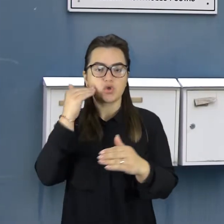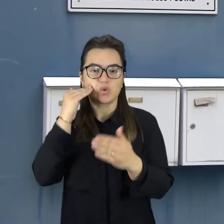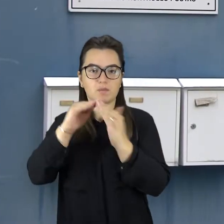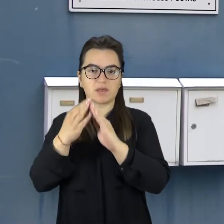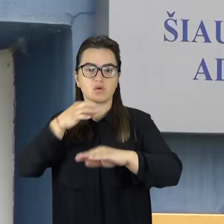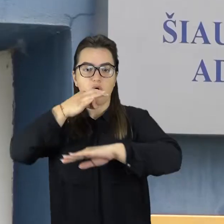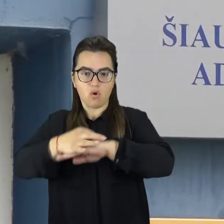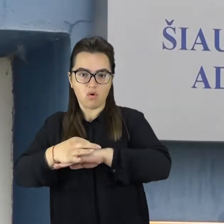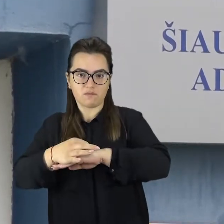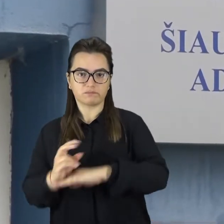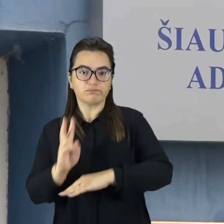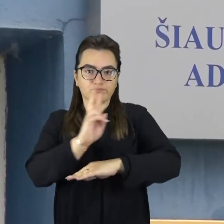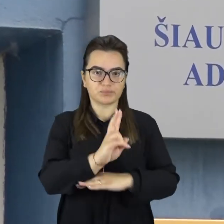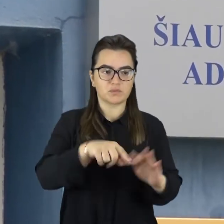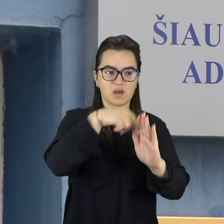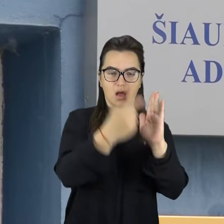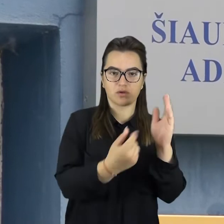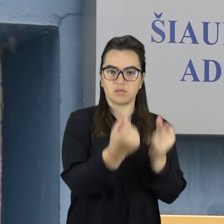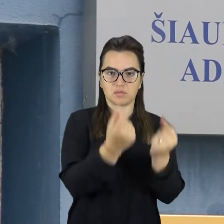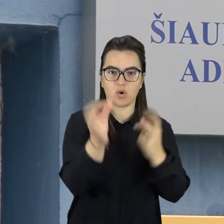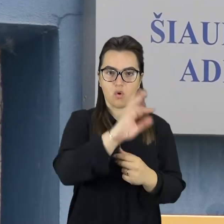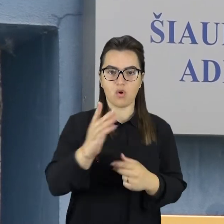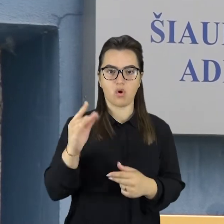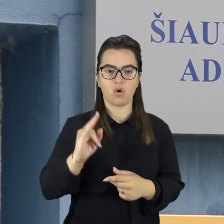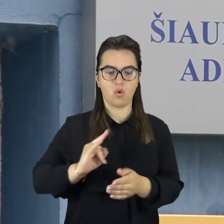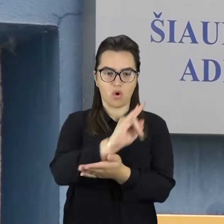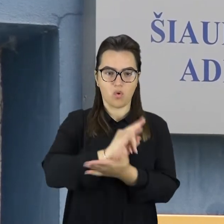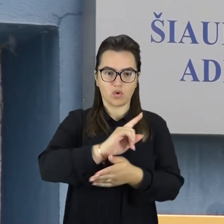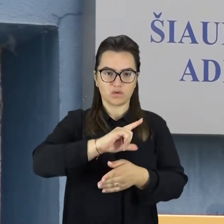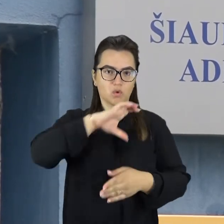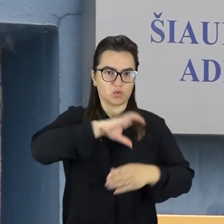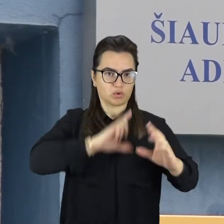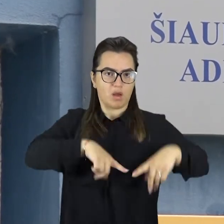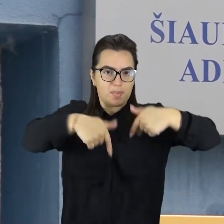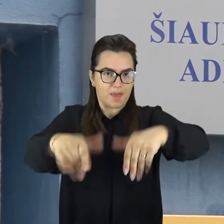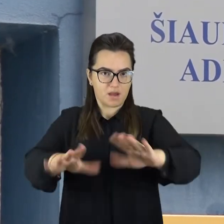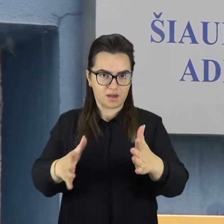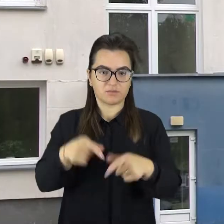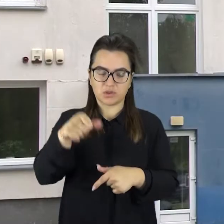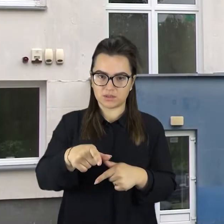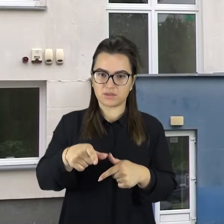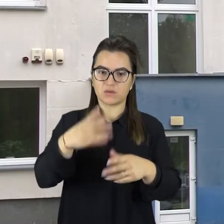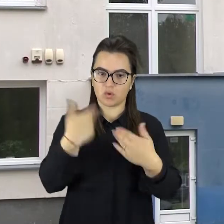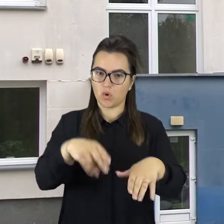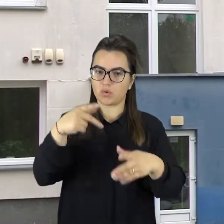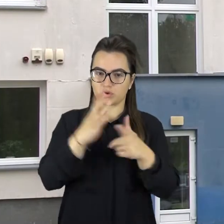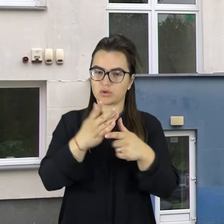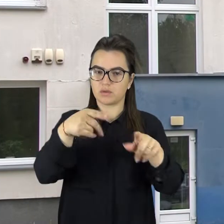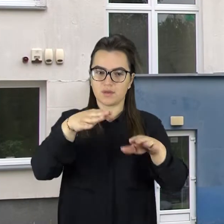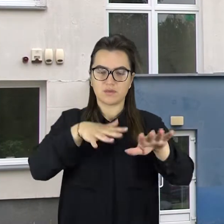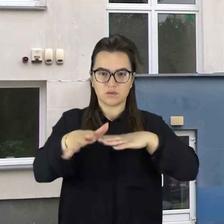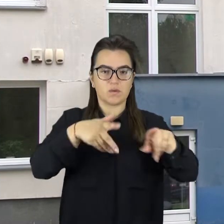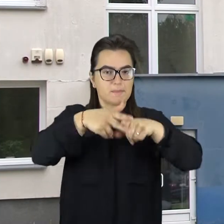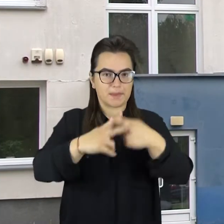esmenius klausimas dėl oro uosto turto perdavimo. Šis procesas įstrigęs nuo 2015-ųjų. Gaudas pažadas teikia vilčių.